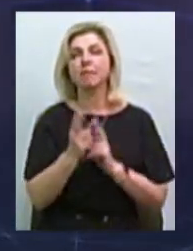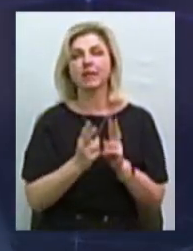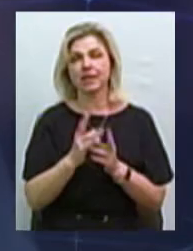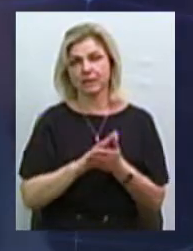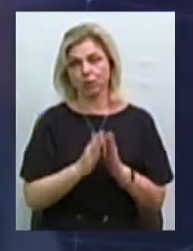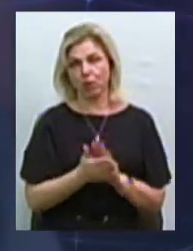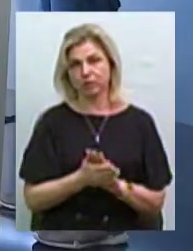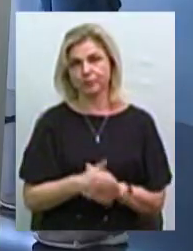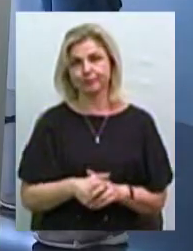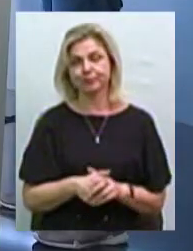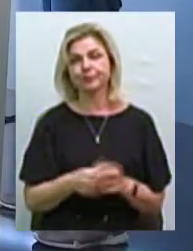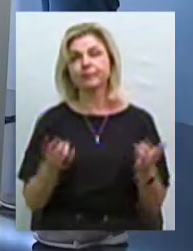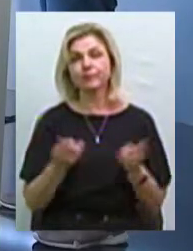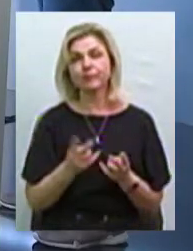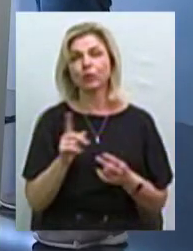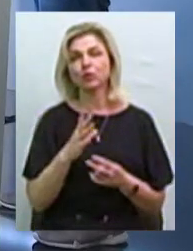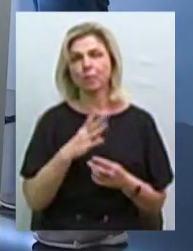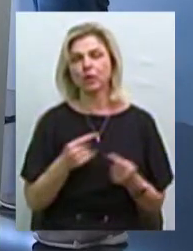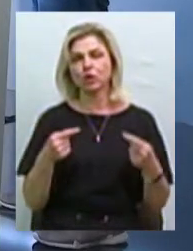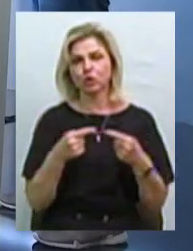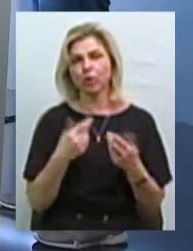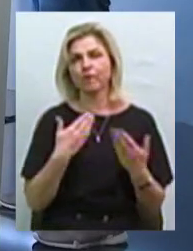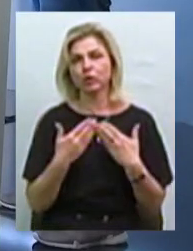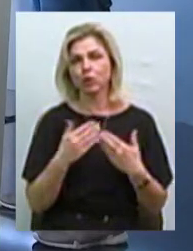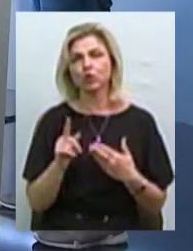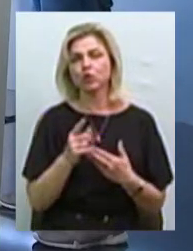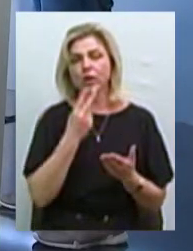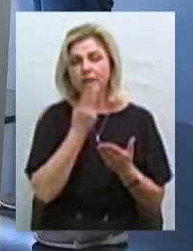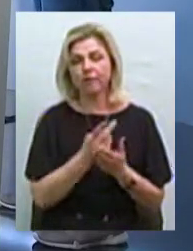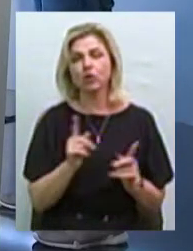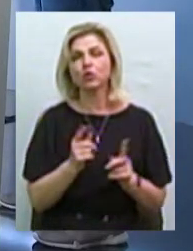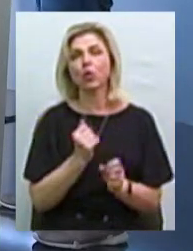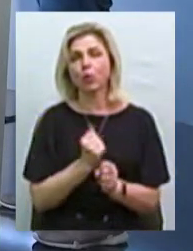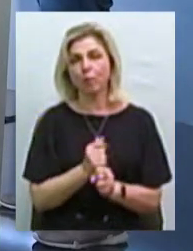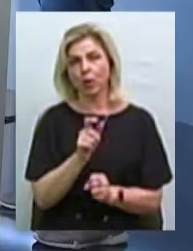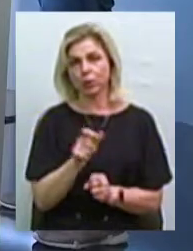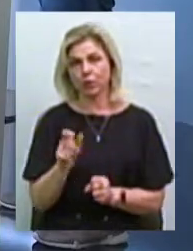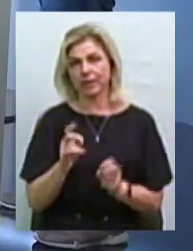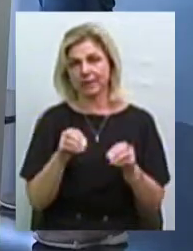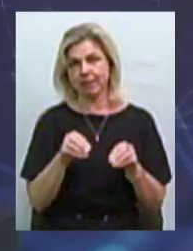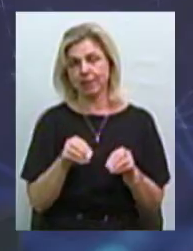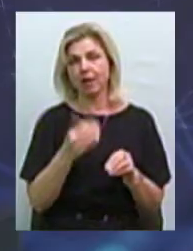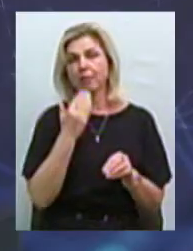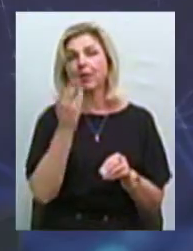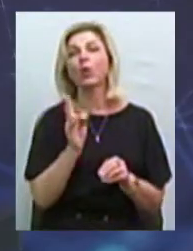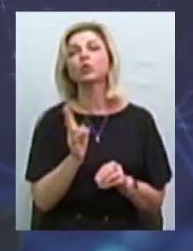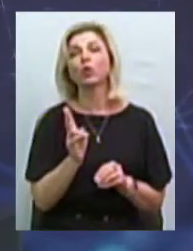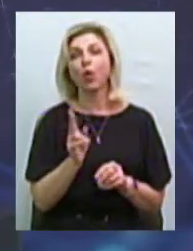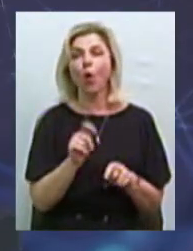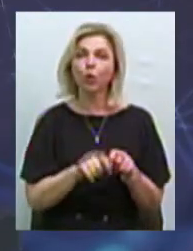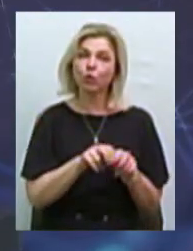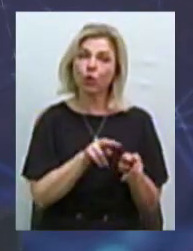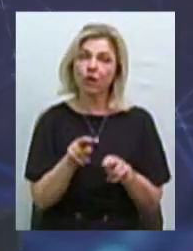змінити? Треба, щоб було чітке відношення, і щоб дивилися, що роблять люди з землею. Хто буде дивитися? Контролери?